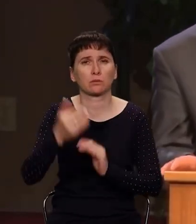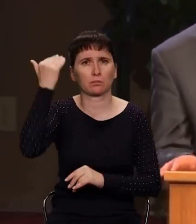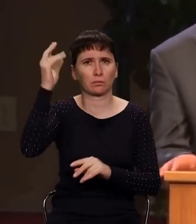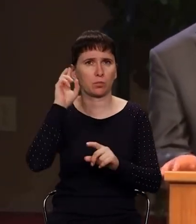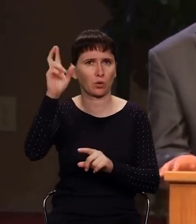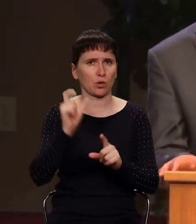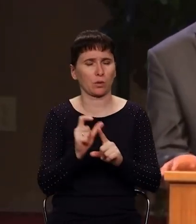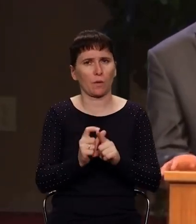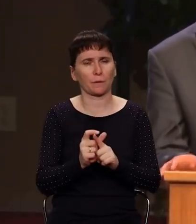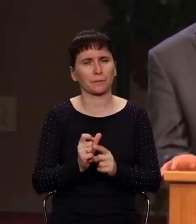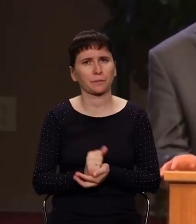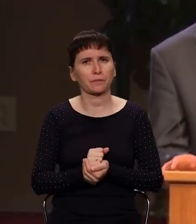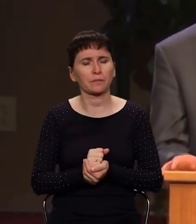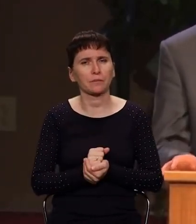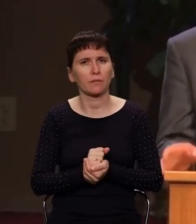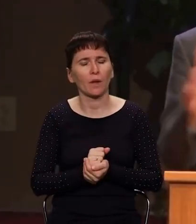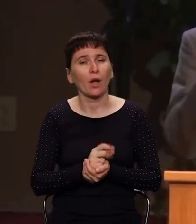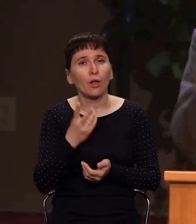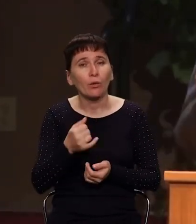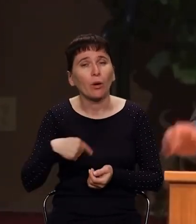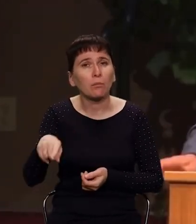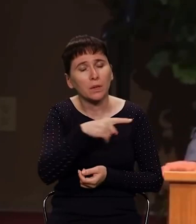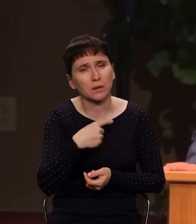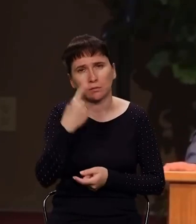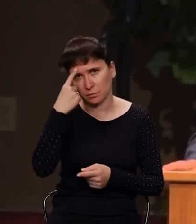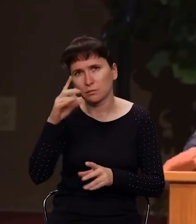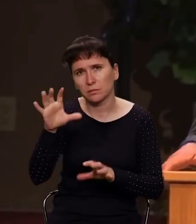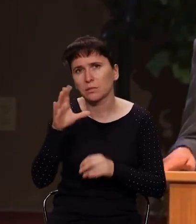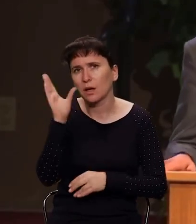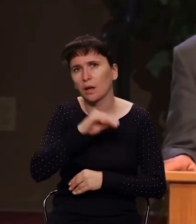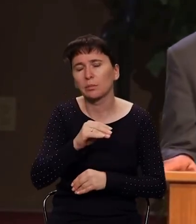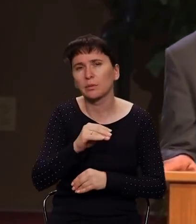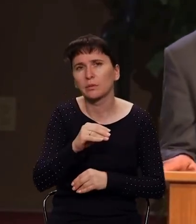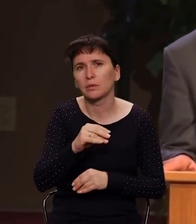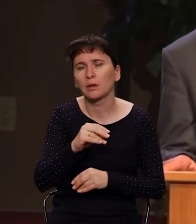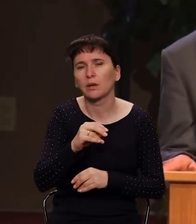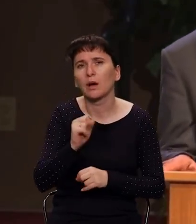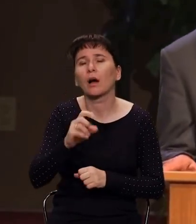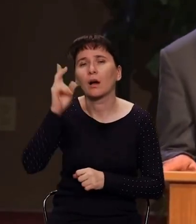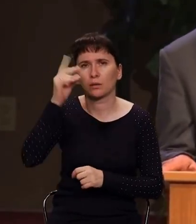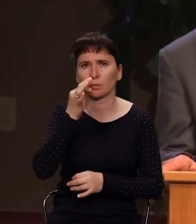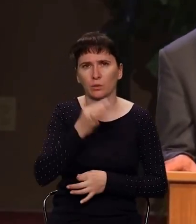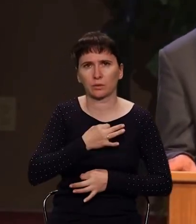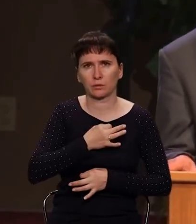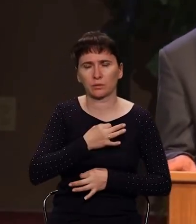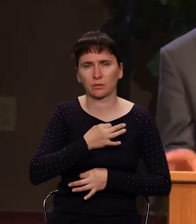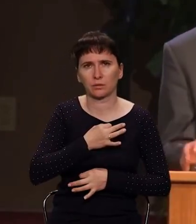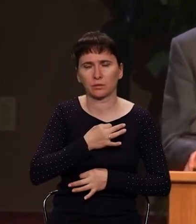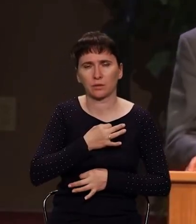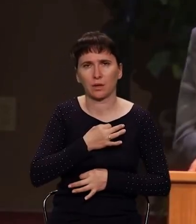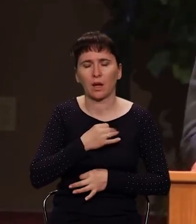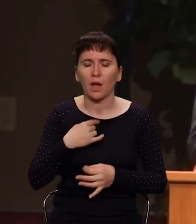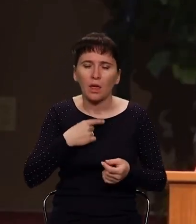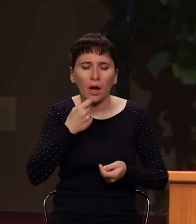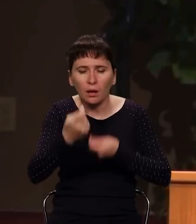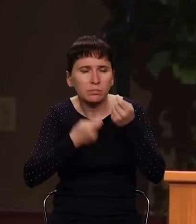слова. Осталось только услышать, что же Бог хочет сказать. Я не